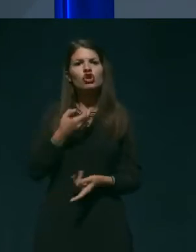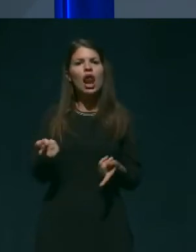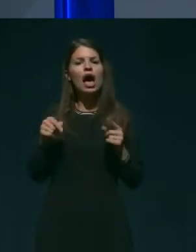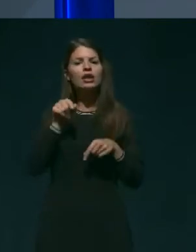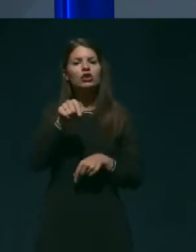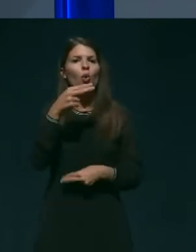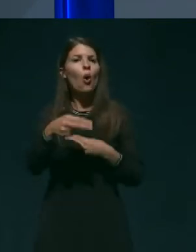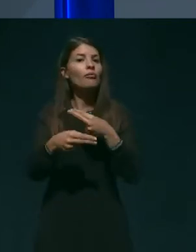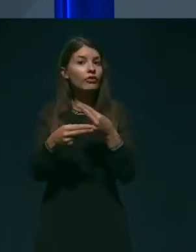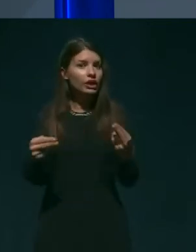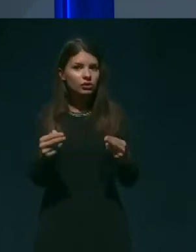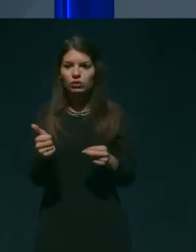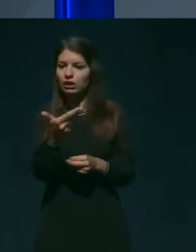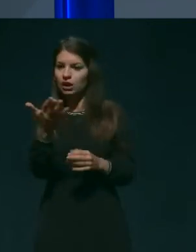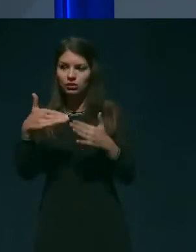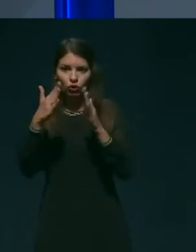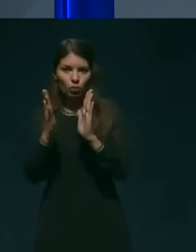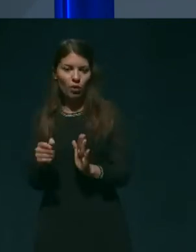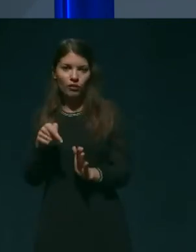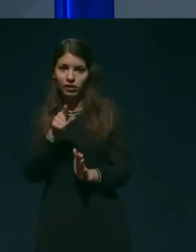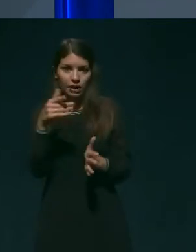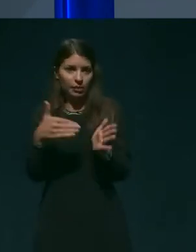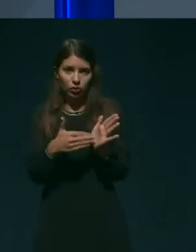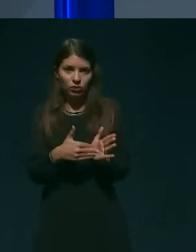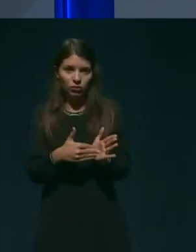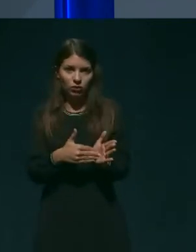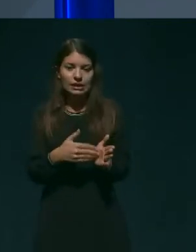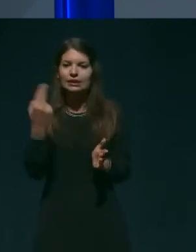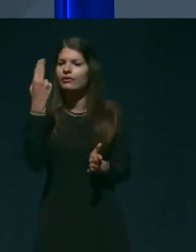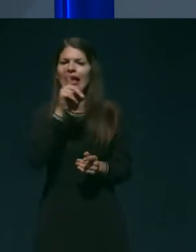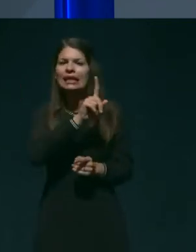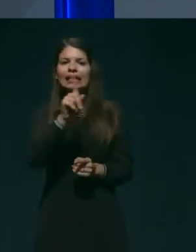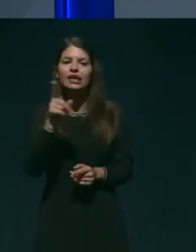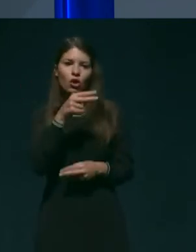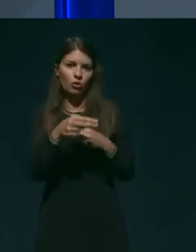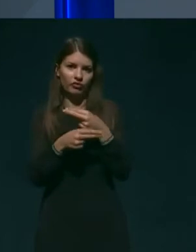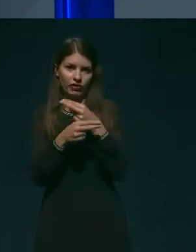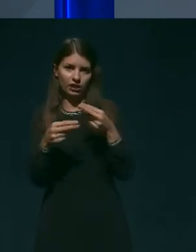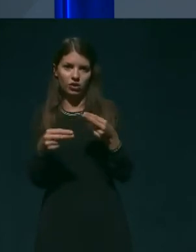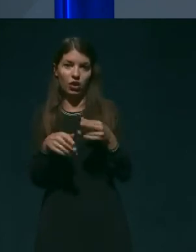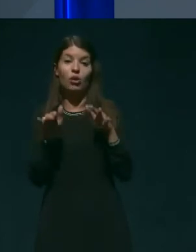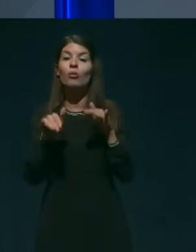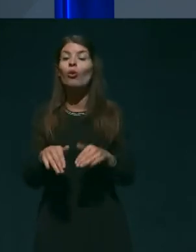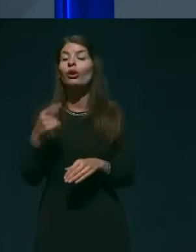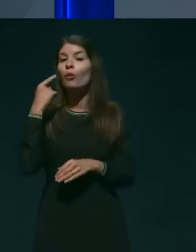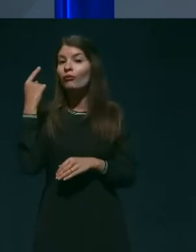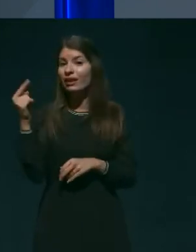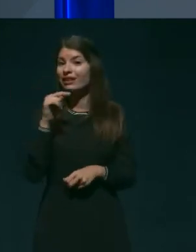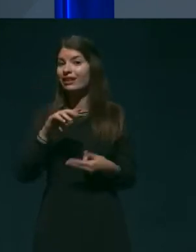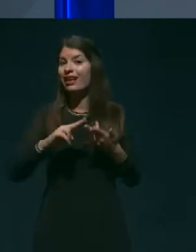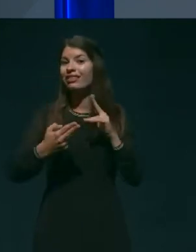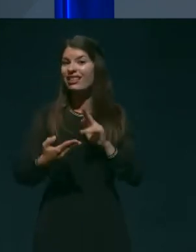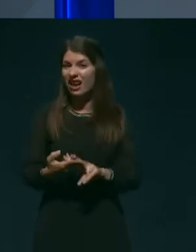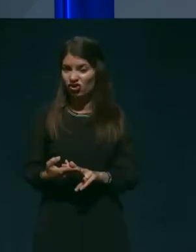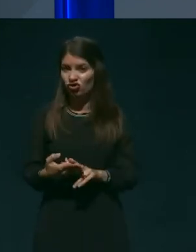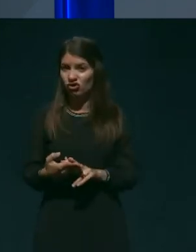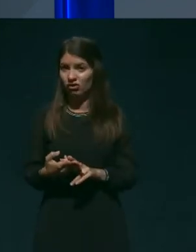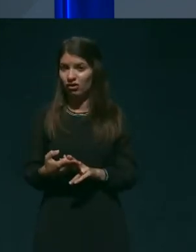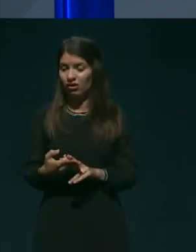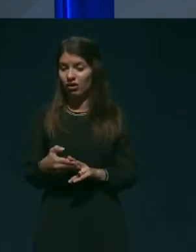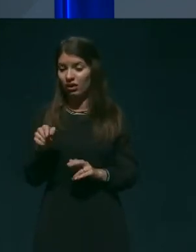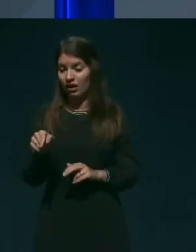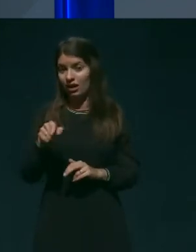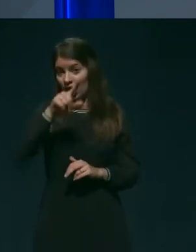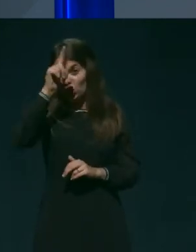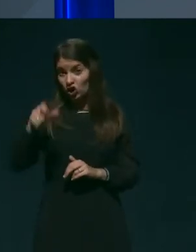potrbujejo in seveda ni obvezno, ker se moramo zavedati, da na ta način spravljamo v stisko ljudi, ki